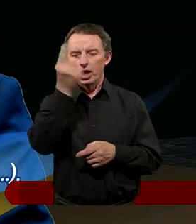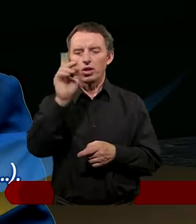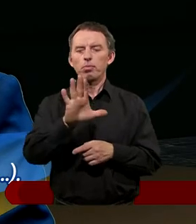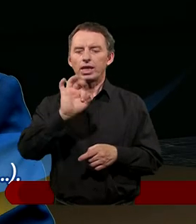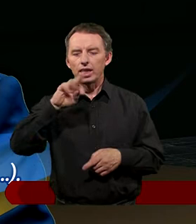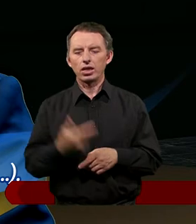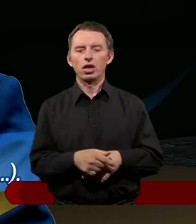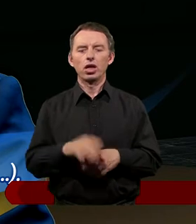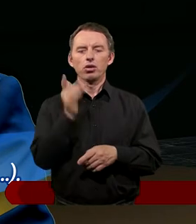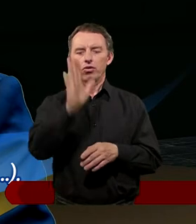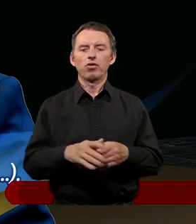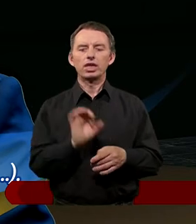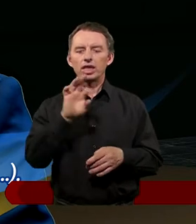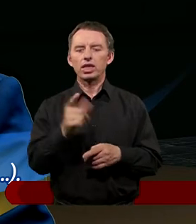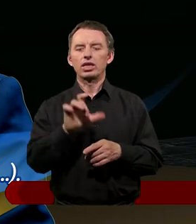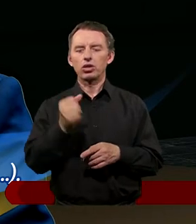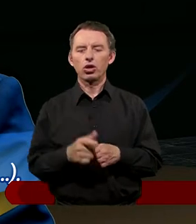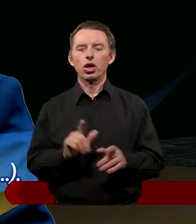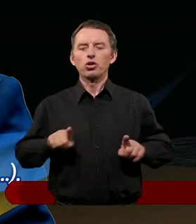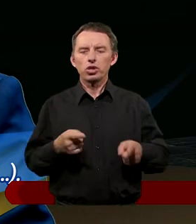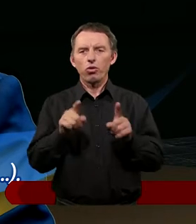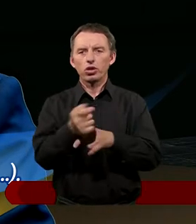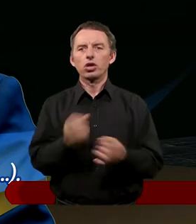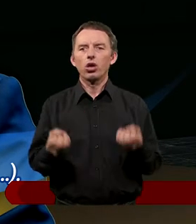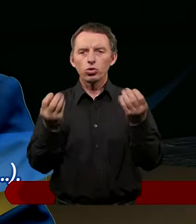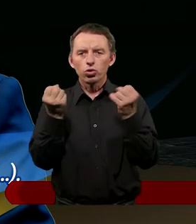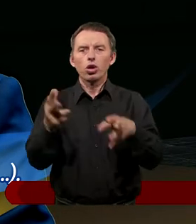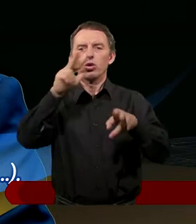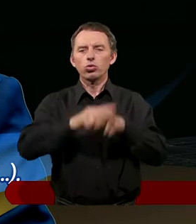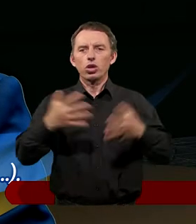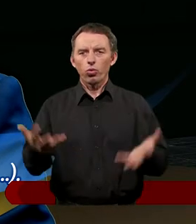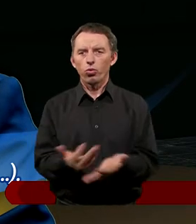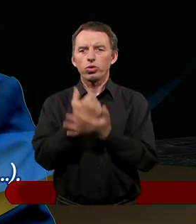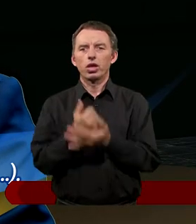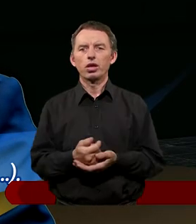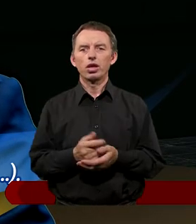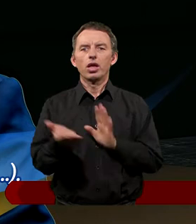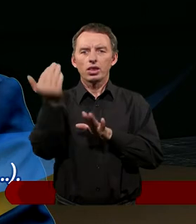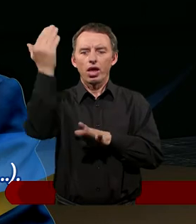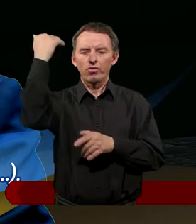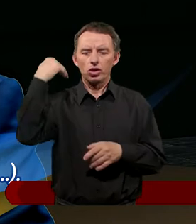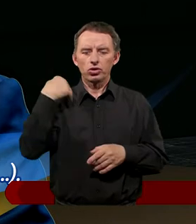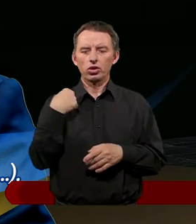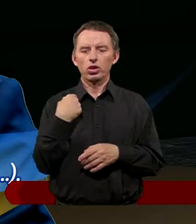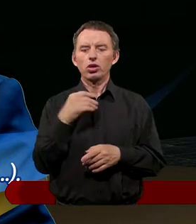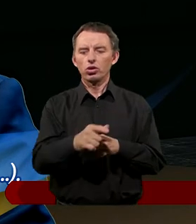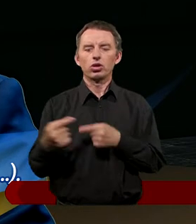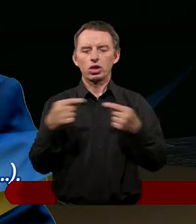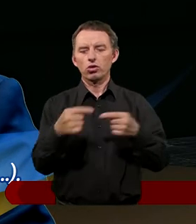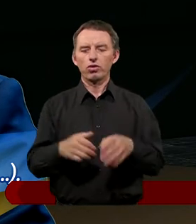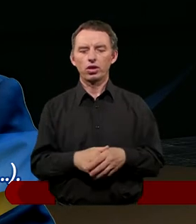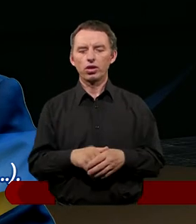Bethsaido, bo gdyby w Tyrzej Sydonie działy się te cuda, które się u was stały, dawno by wworze i popiele pokutowały.